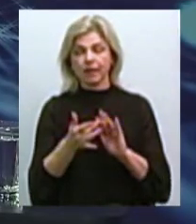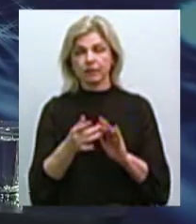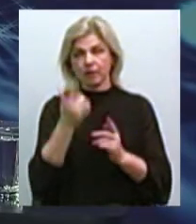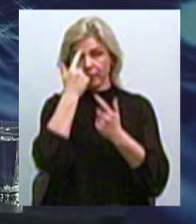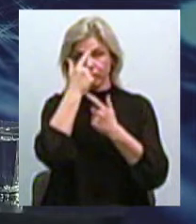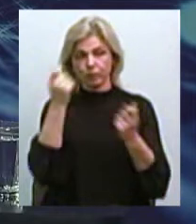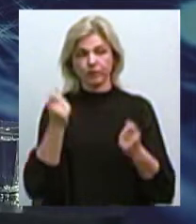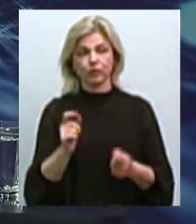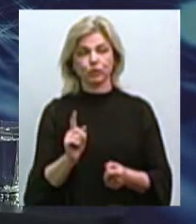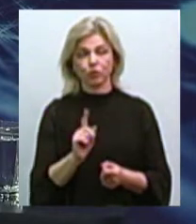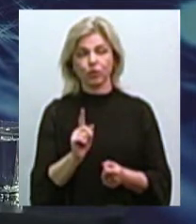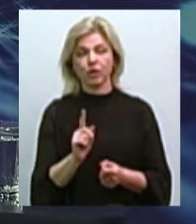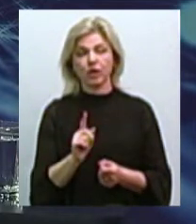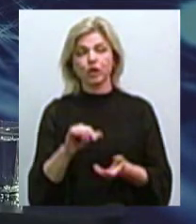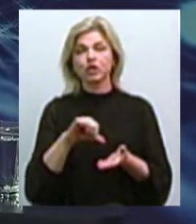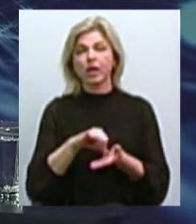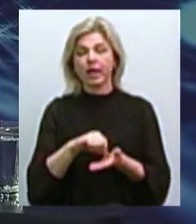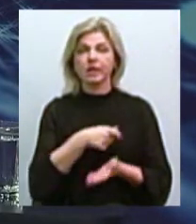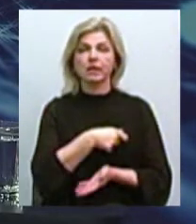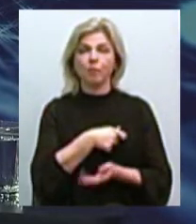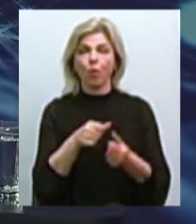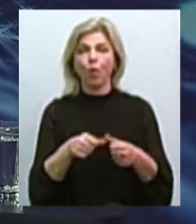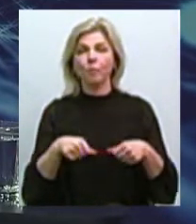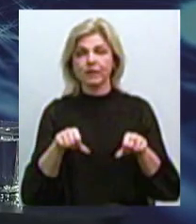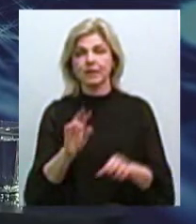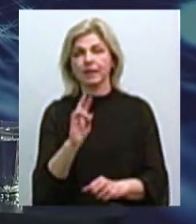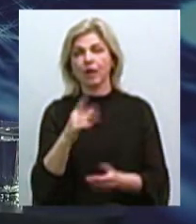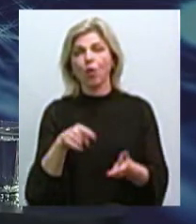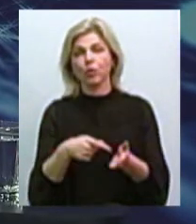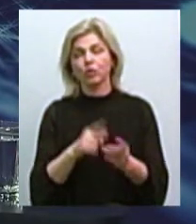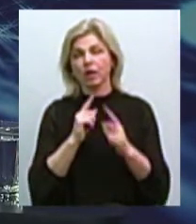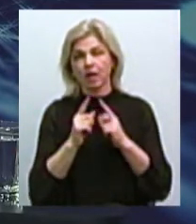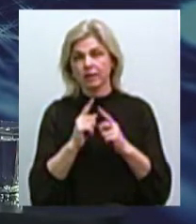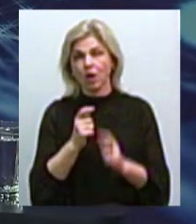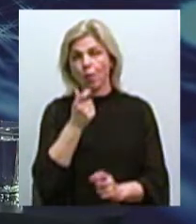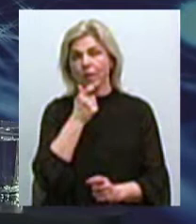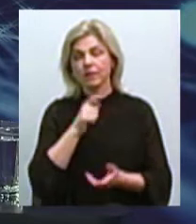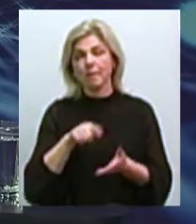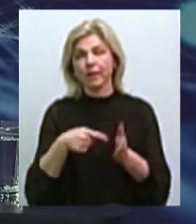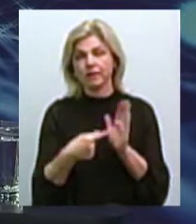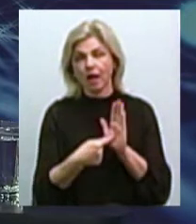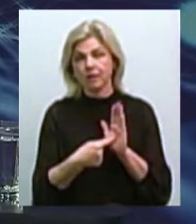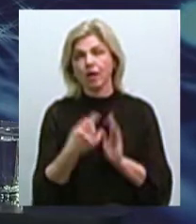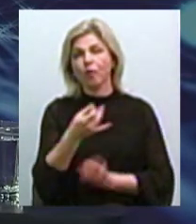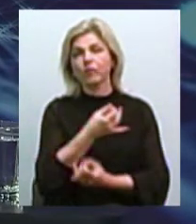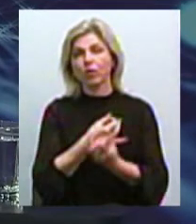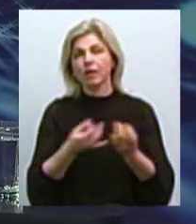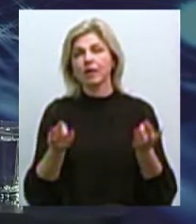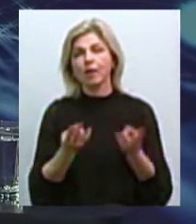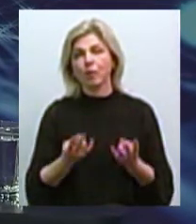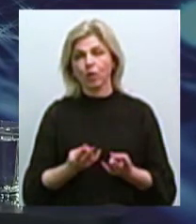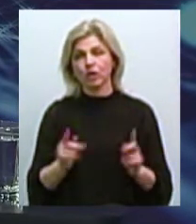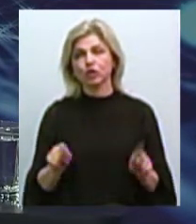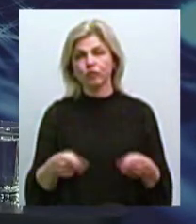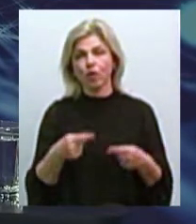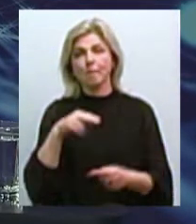повідомив, що члени депутатської комісії Миколаївської міської ради з гуманітарних питань обговорювали необхідність створення